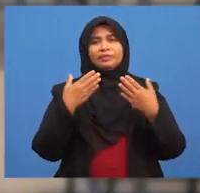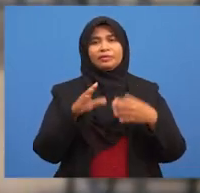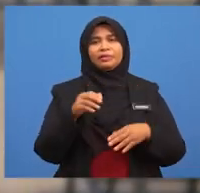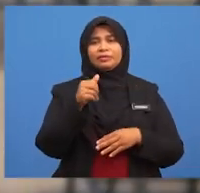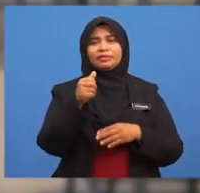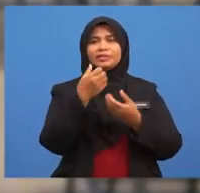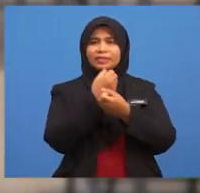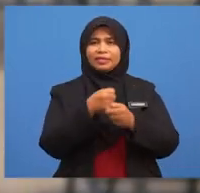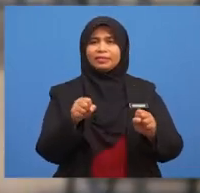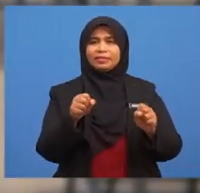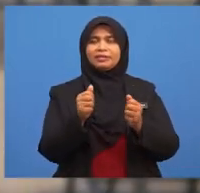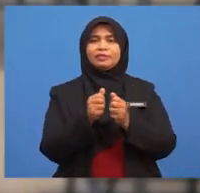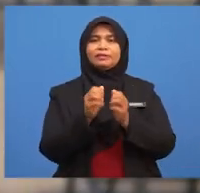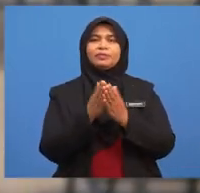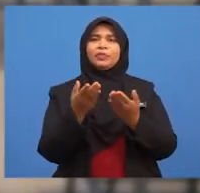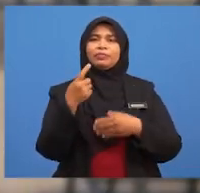menonton!